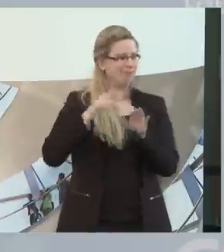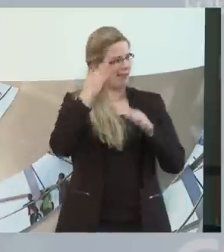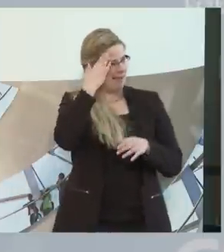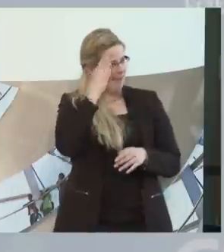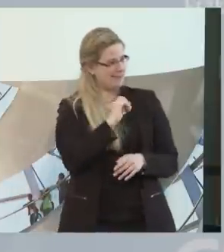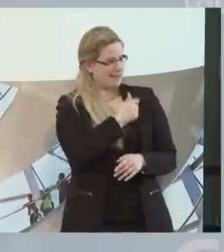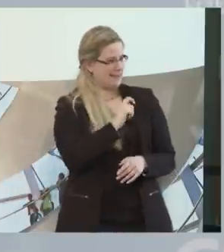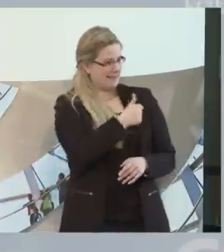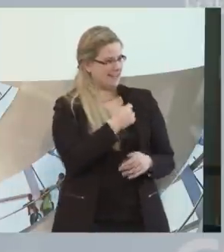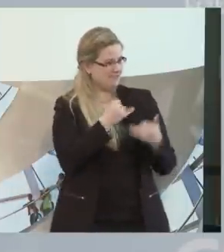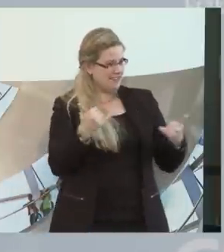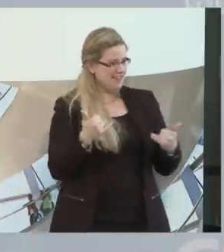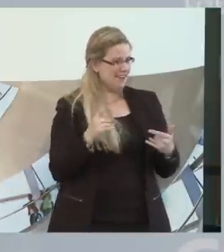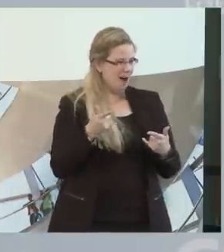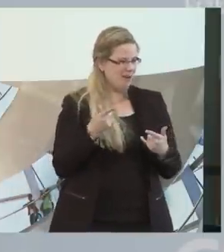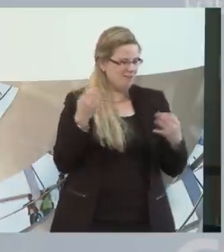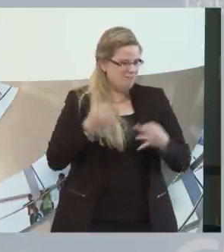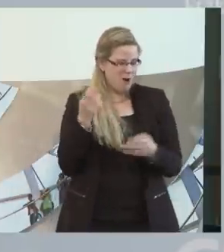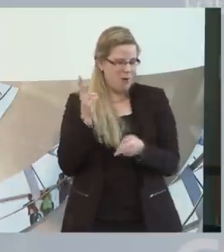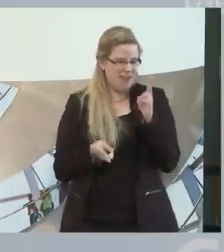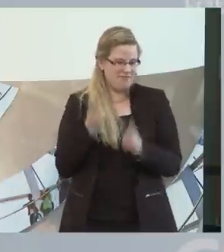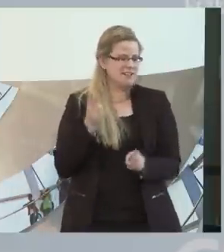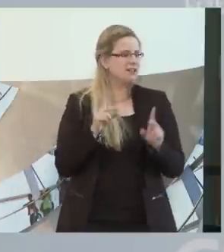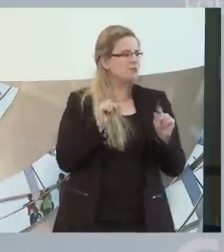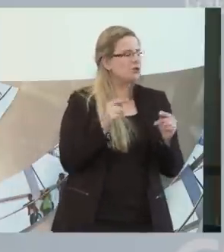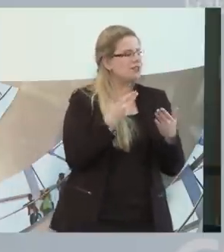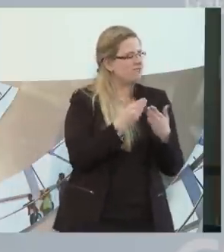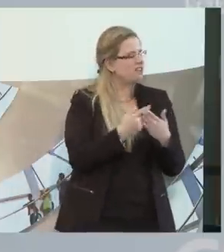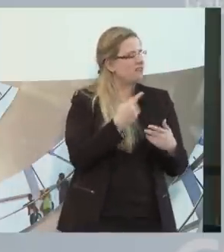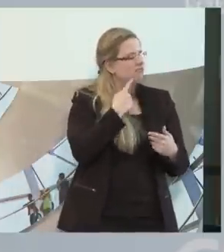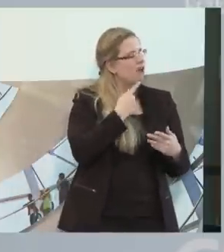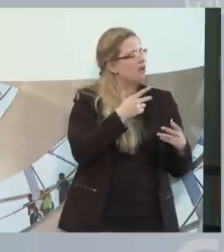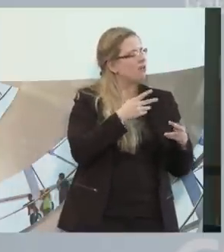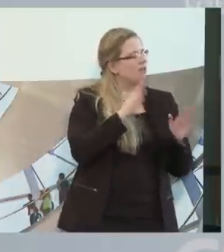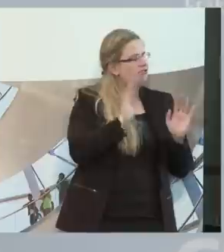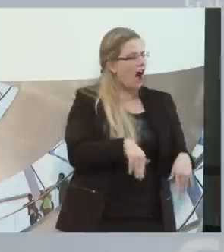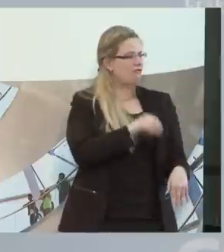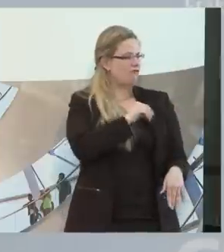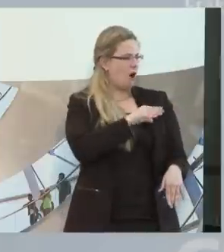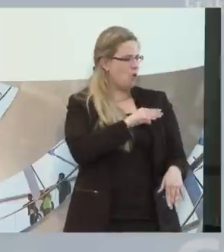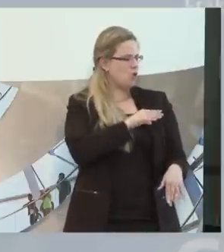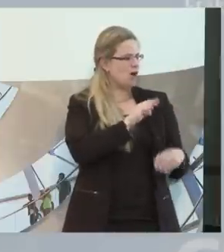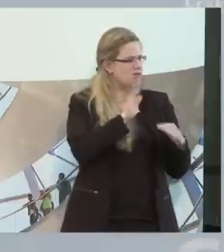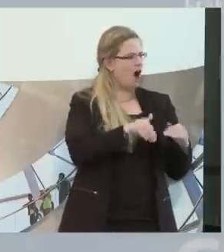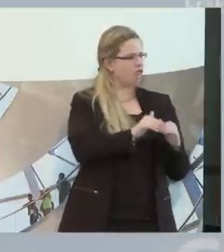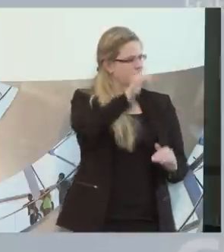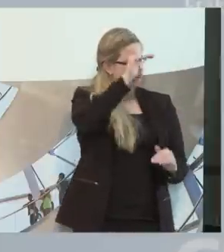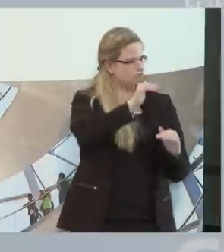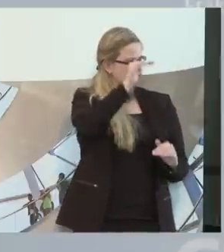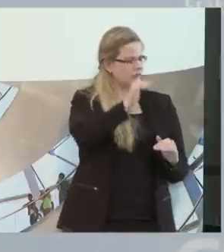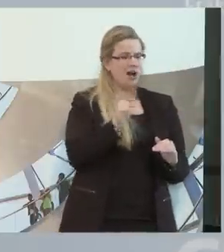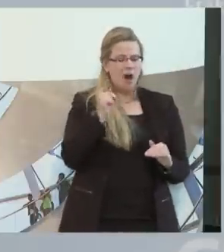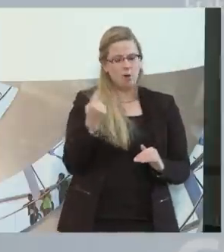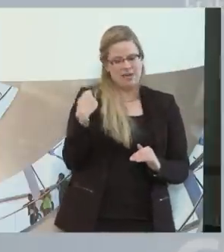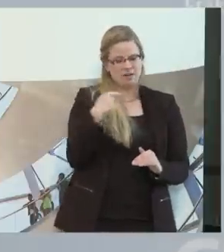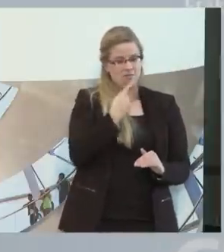man auch sagen, man darf eine bestimmte Menge an Vermögen haben. Auch was Sie gesagt haben, dass man sparen